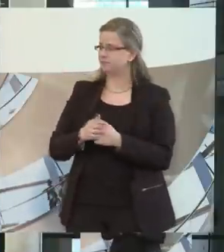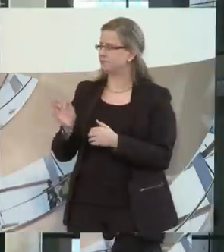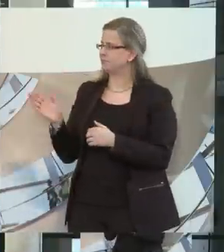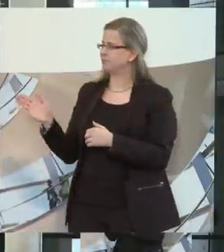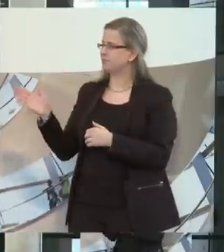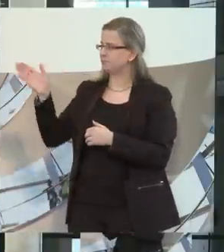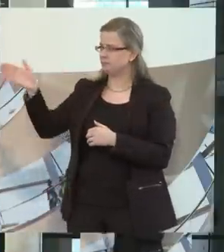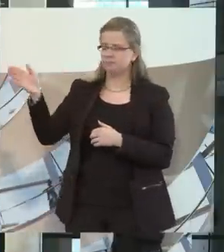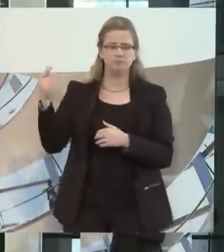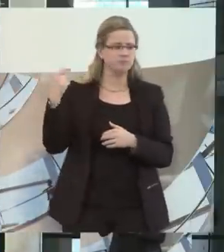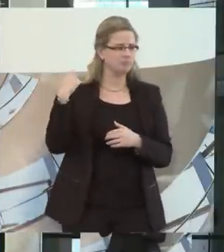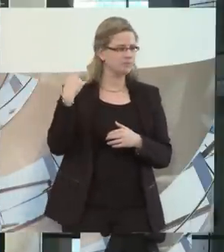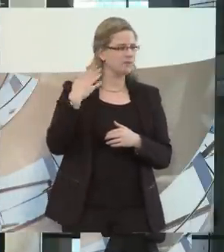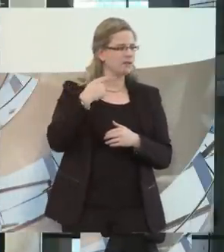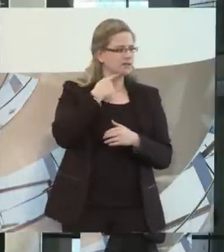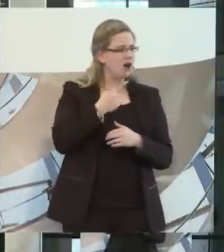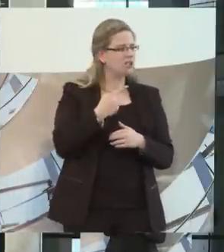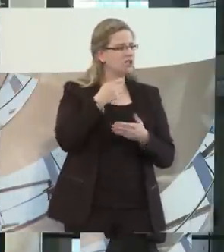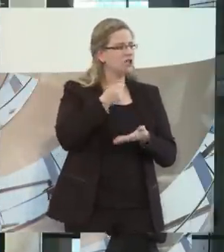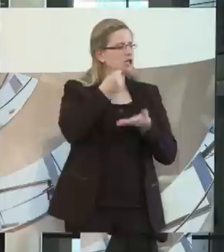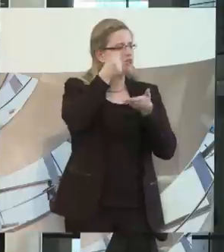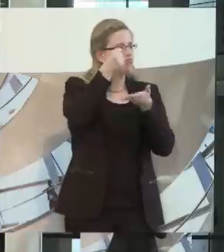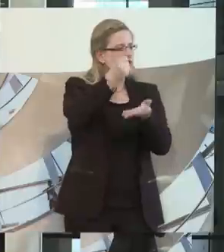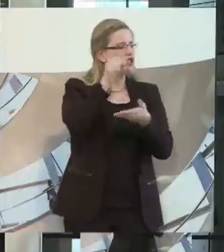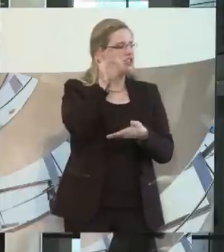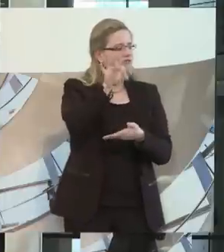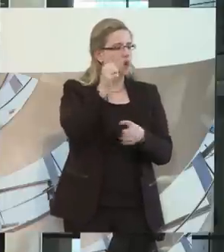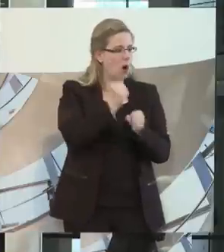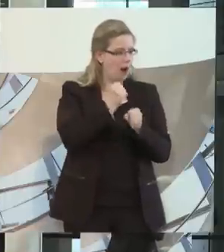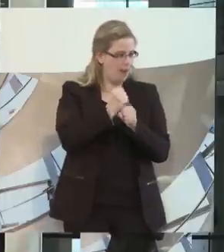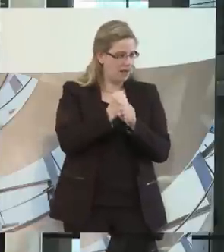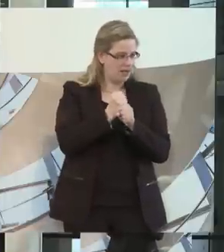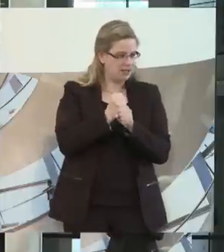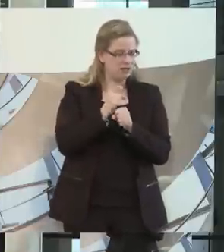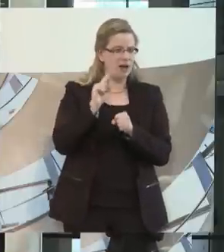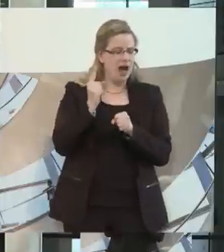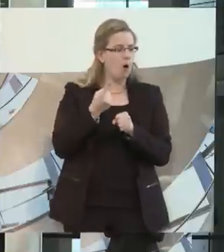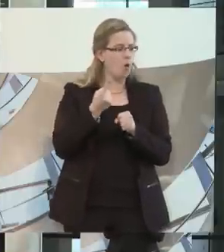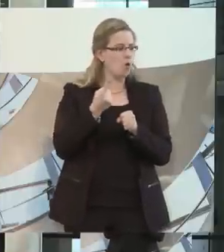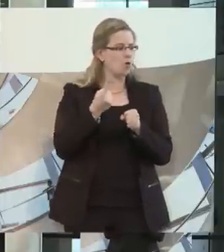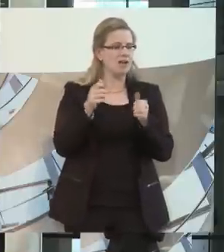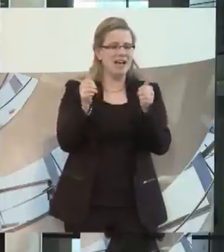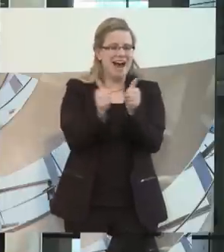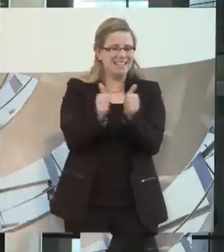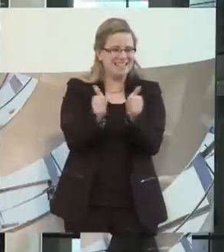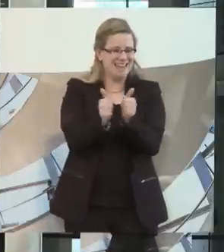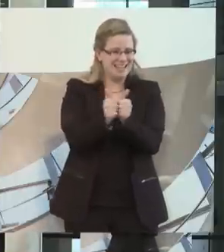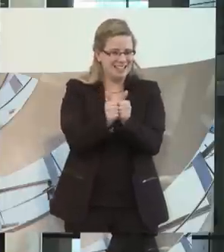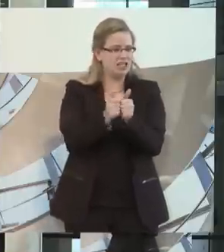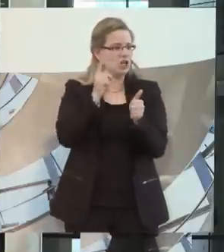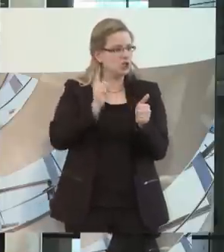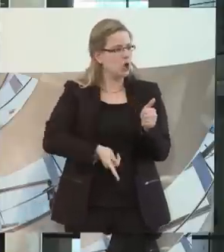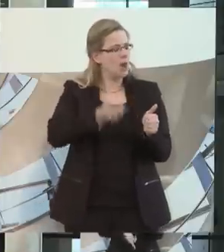wichtiges Mittel genannt worden und die Forderung, dass es bei der Assistenz eine Vermögens und Einkommensunabhängigkeit